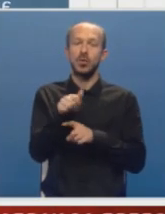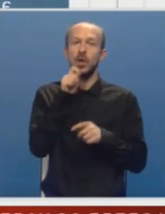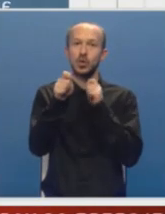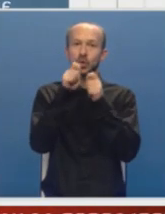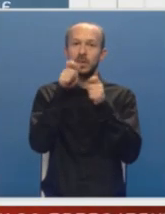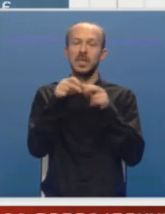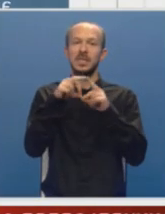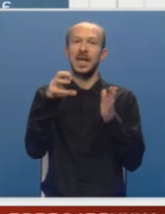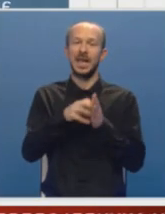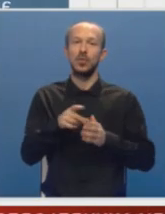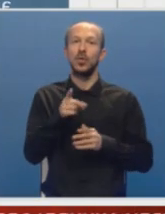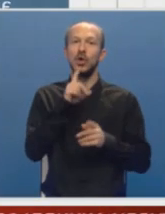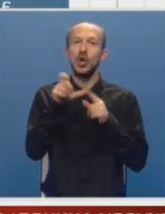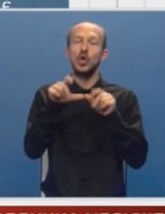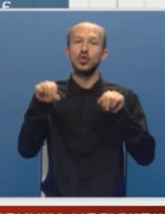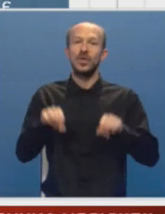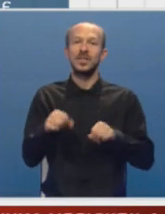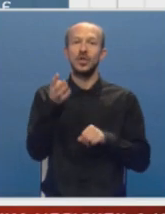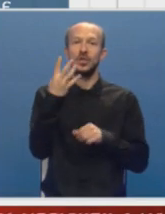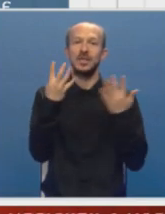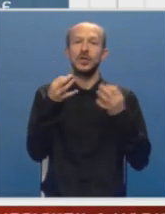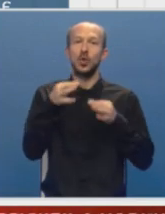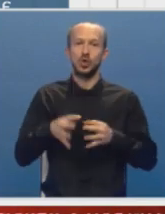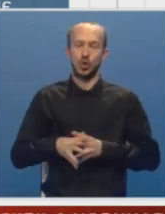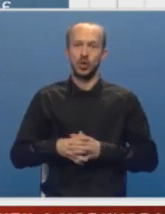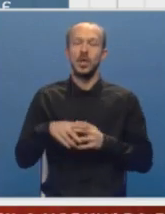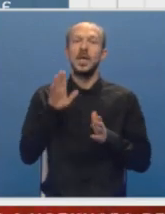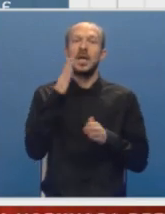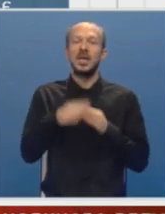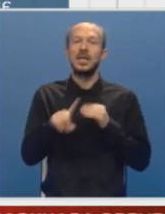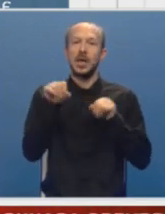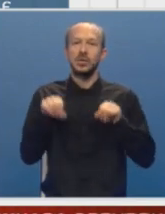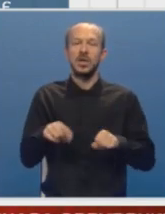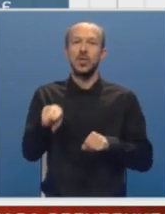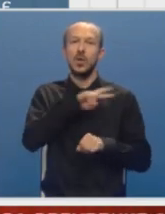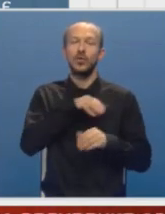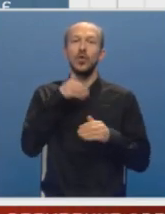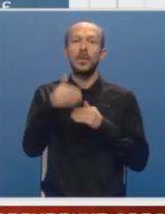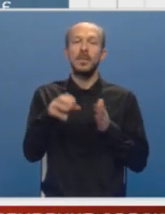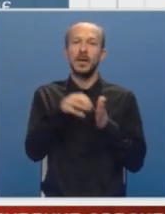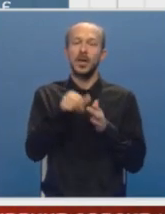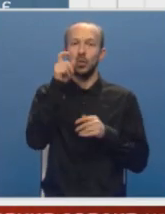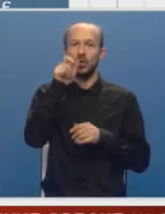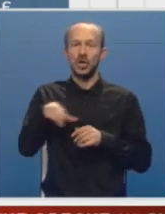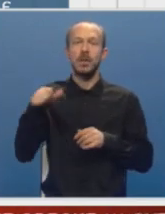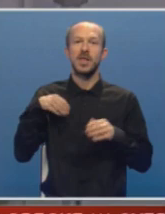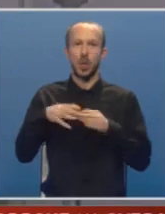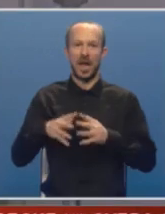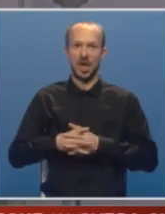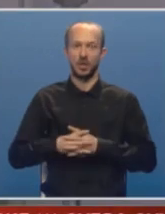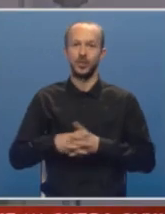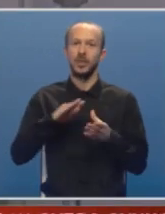konsultacije sa gradom, koji je suvlasnik 49 odsto, je krajnje neozbiljno i neodgovorno prema gradu i građanima Banja Luke.